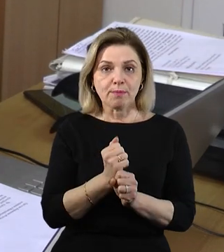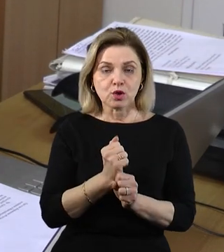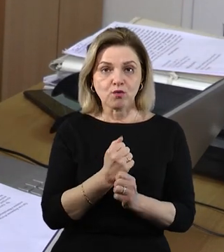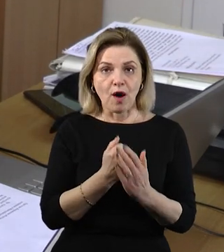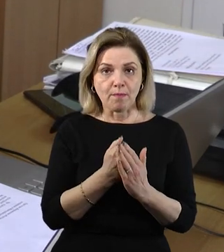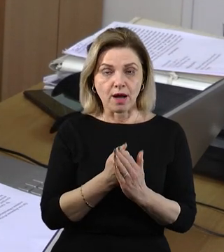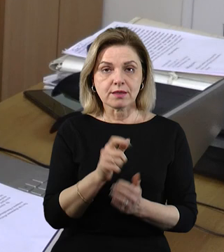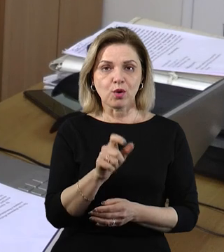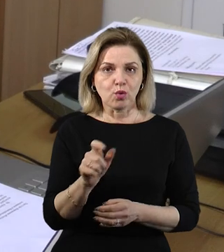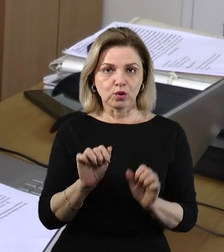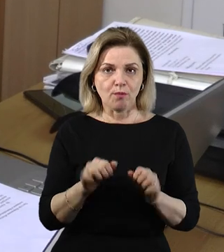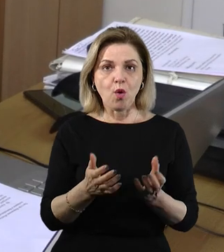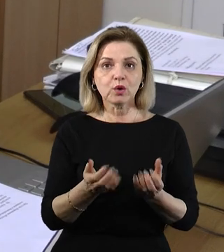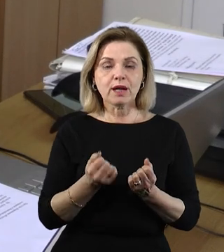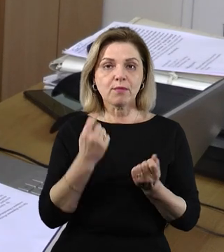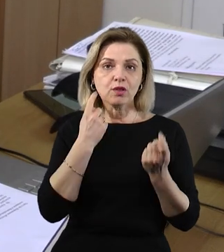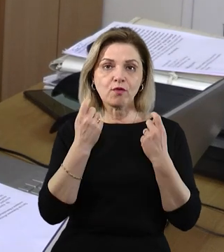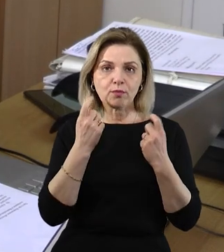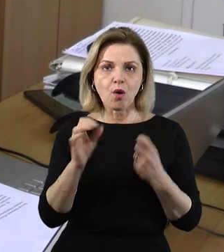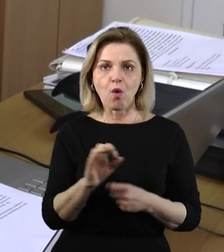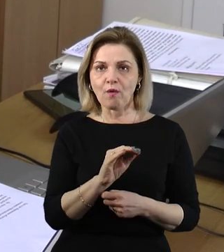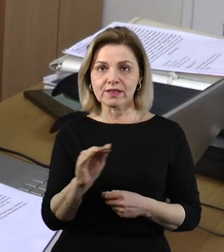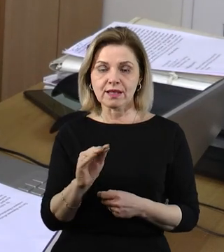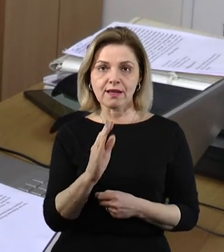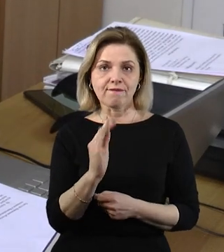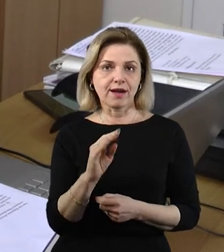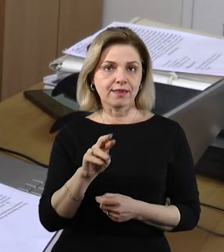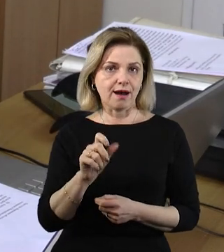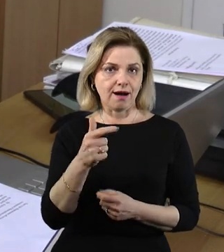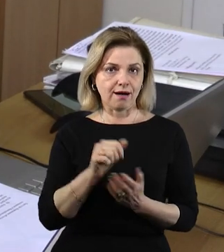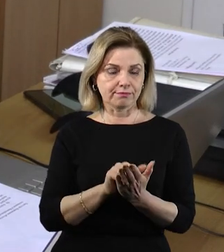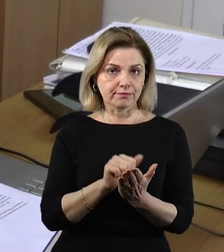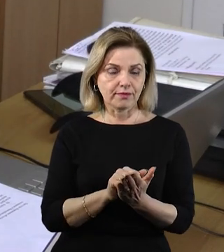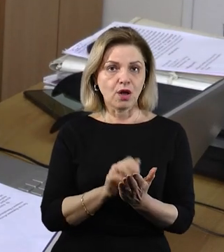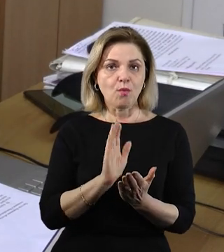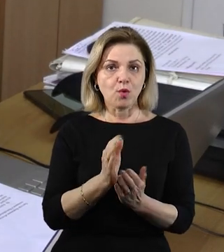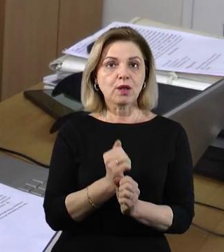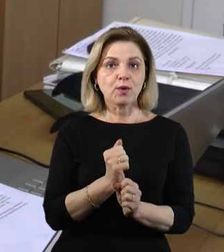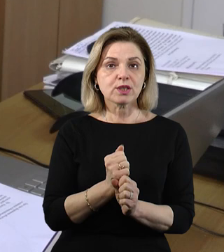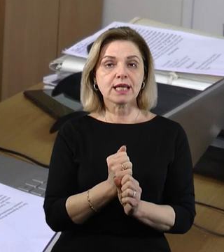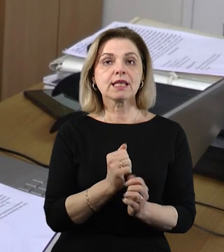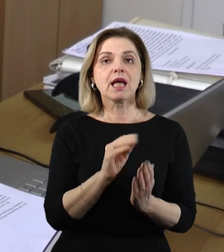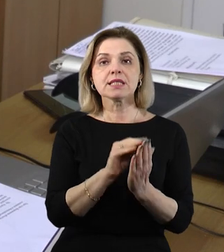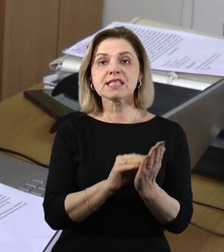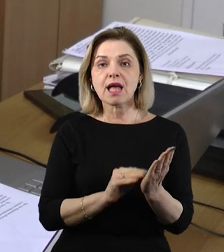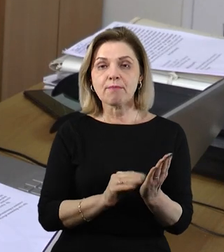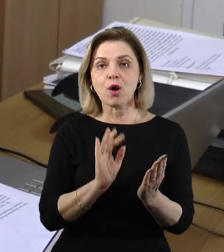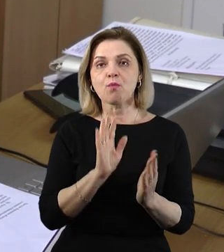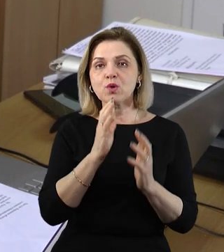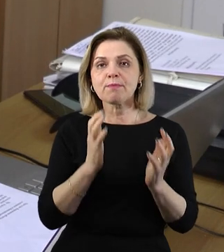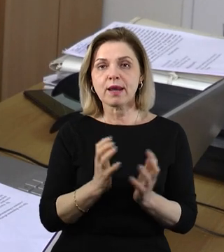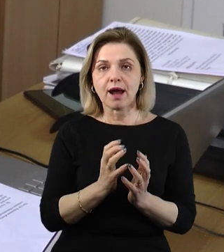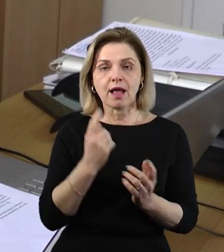працювати, громадяни зможуть отримувати інформацію, офіційні витяги буде формувати їм ця система, ну і, звичайно, там буде